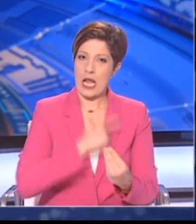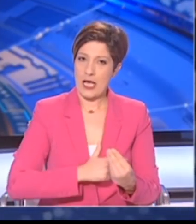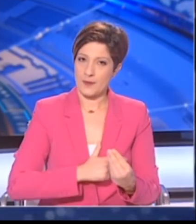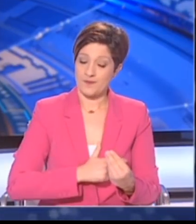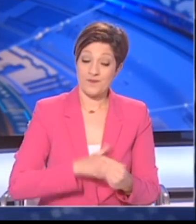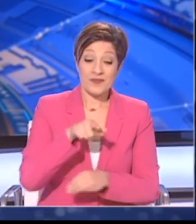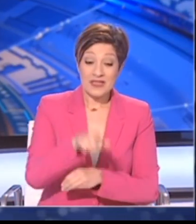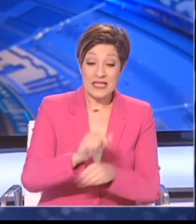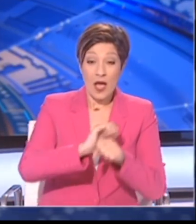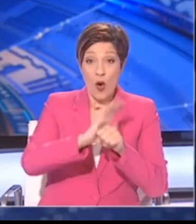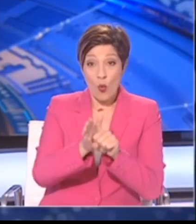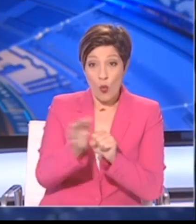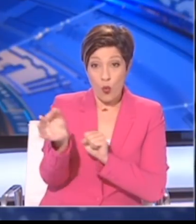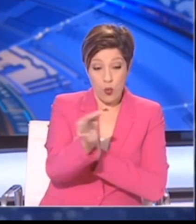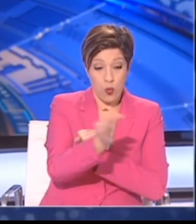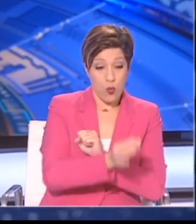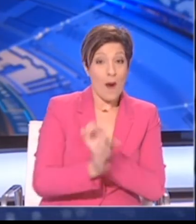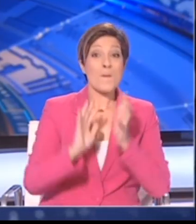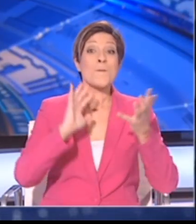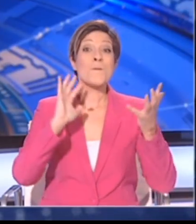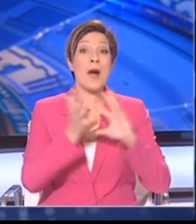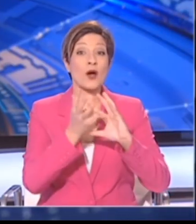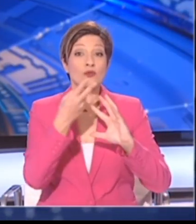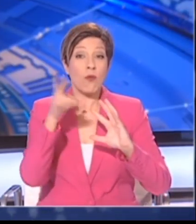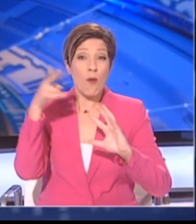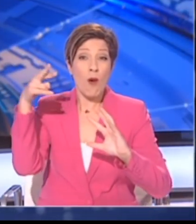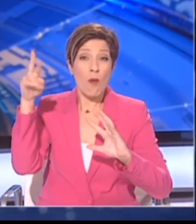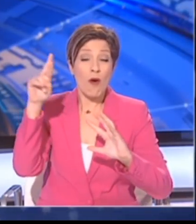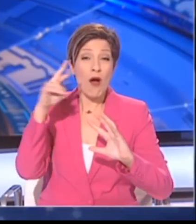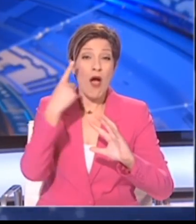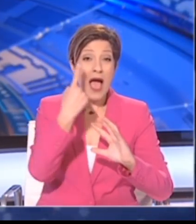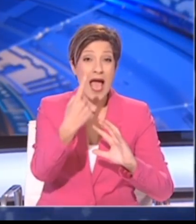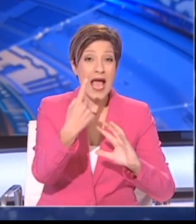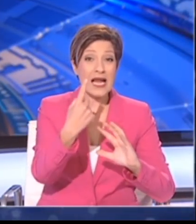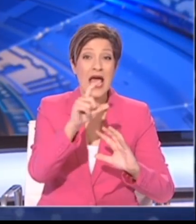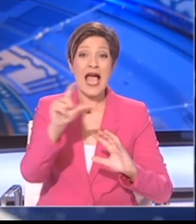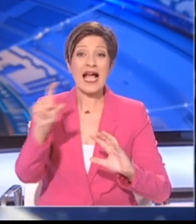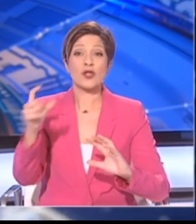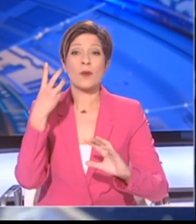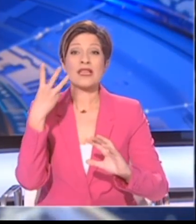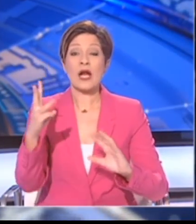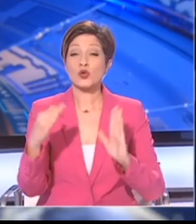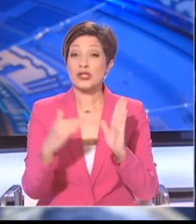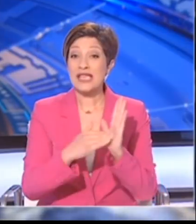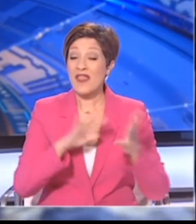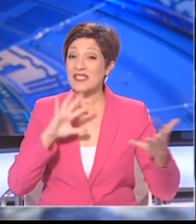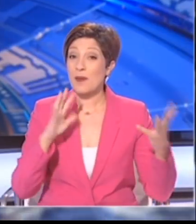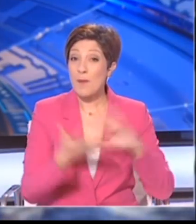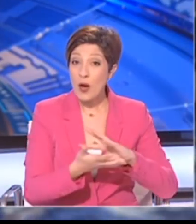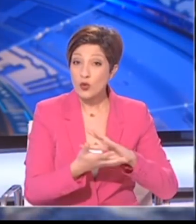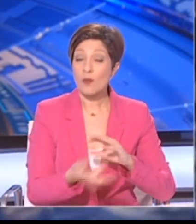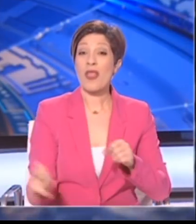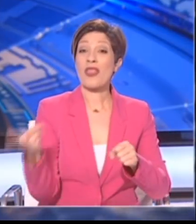Καθώς τα κρούσματα αυξάνονται παγκόσμια, φτάνοντας το 1.300.000 και η